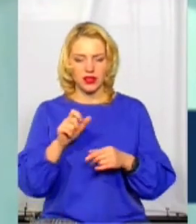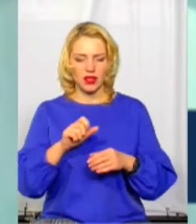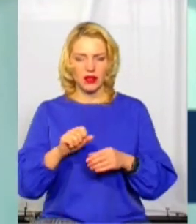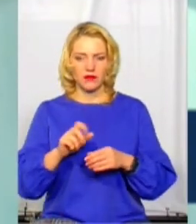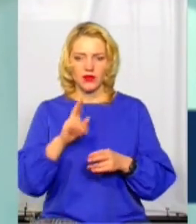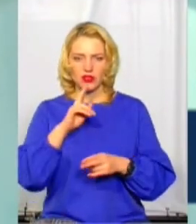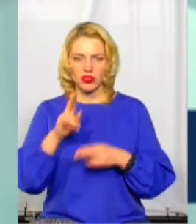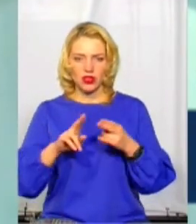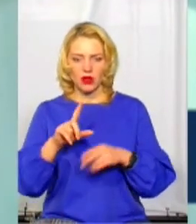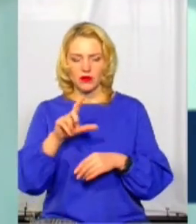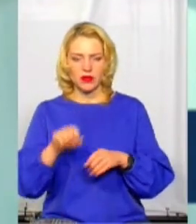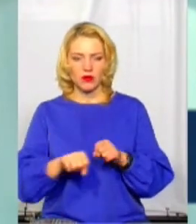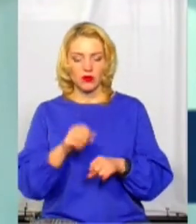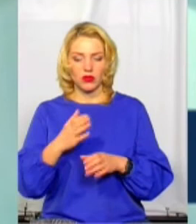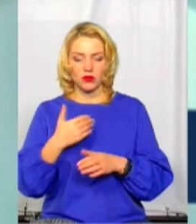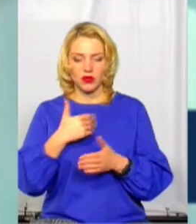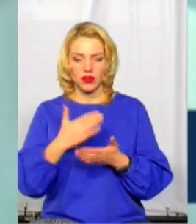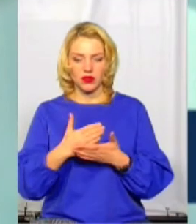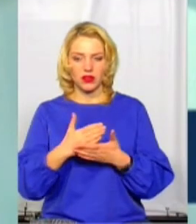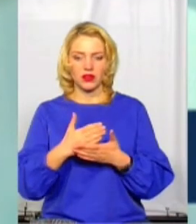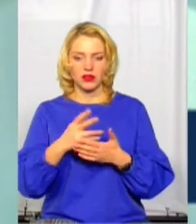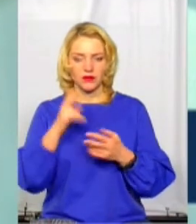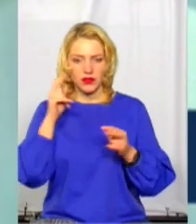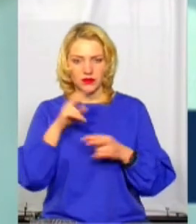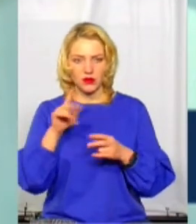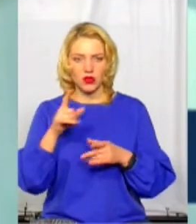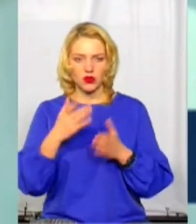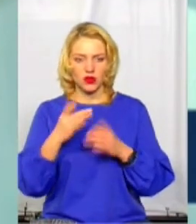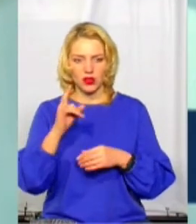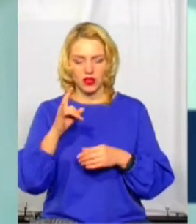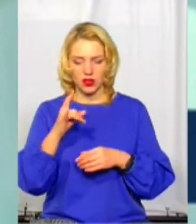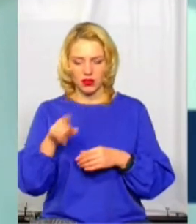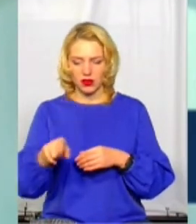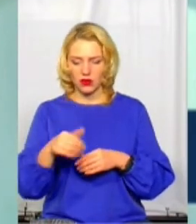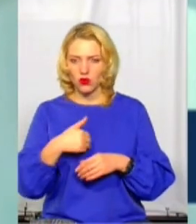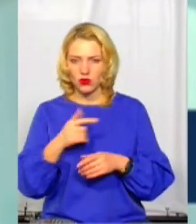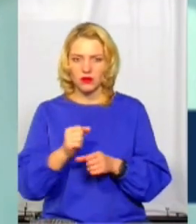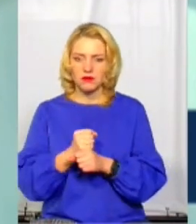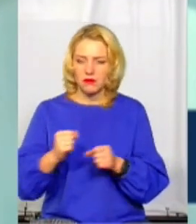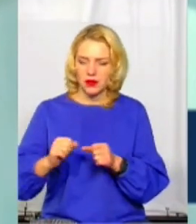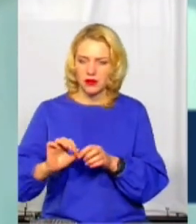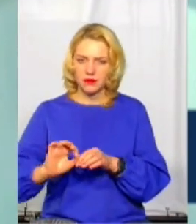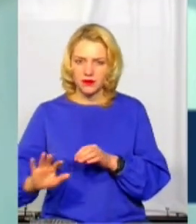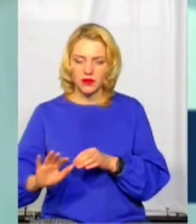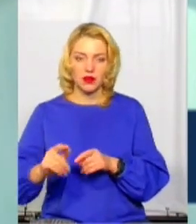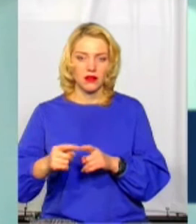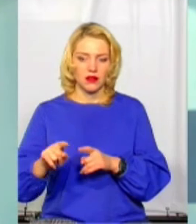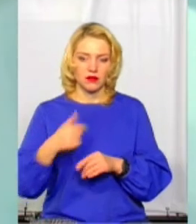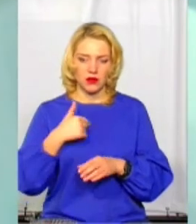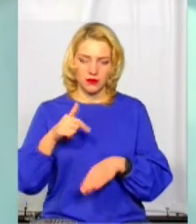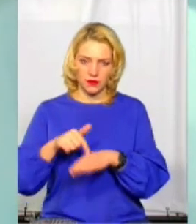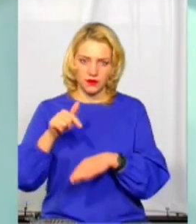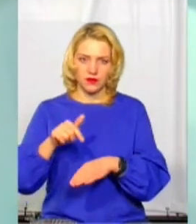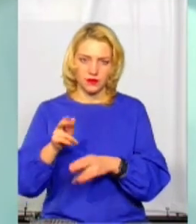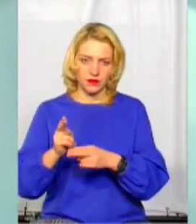ніхто не звертався. Але якщо ми стоїмо свідками, бачимо, що дитина намагається щось зробити, то відповідно йде реагування. В процесі самої ситуації ми вирішуємо, який буде